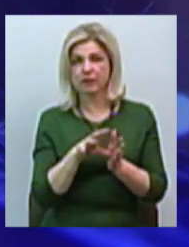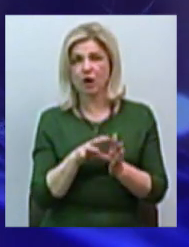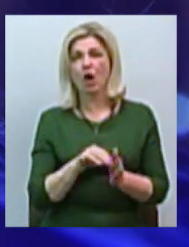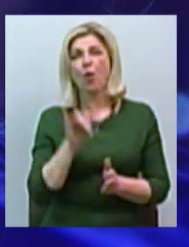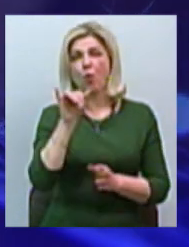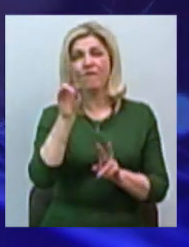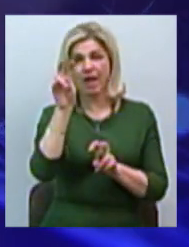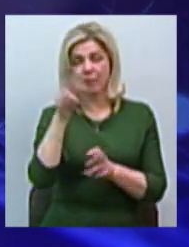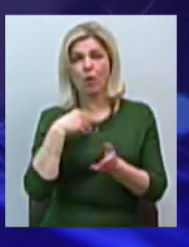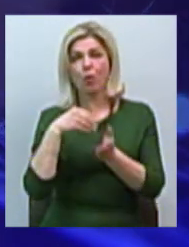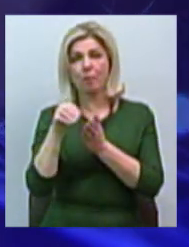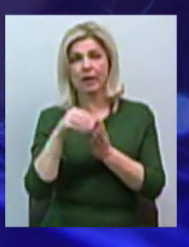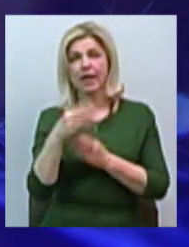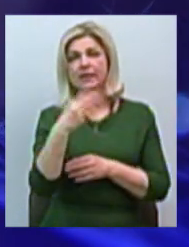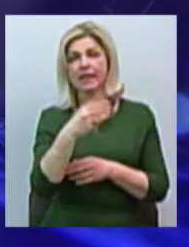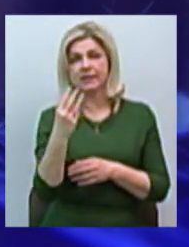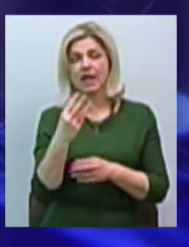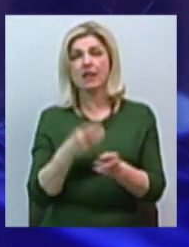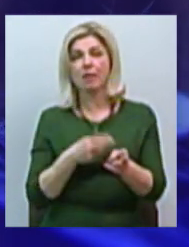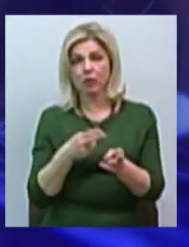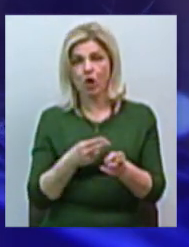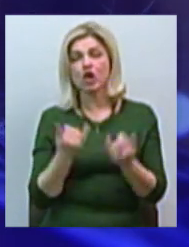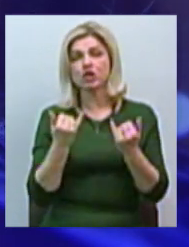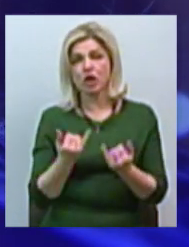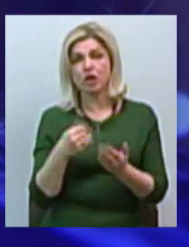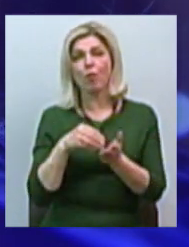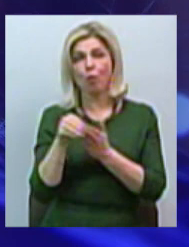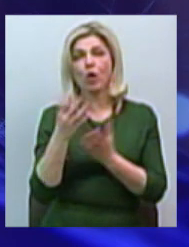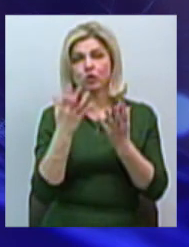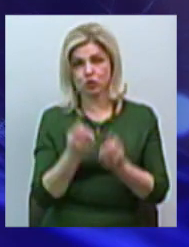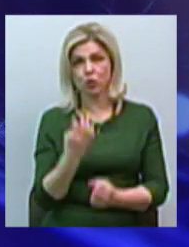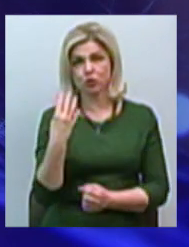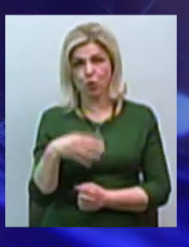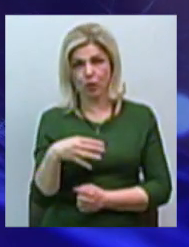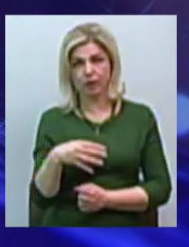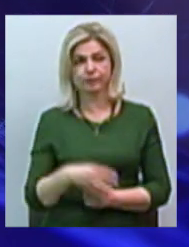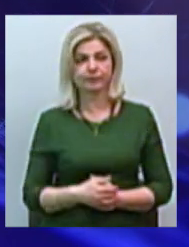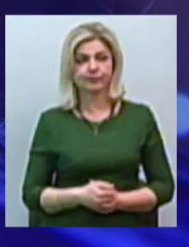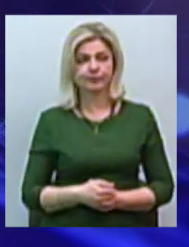тепловозів і зараз будемо покупати ще 40. Так вот, вони